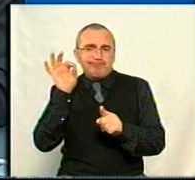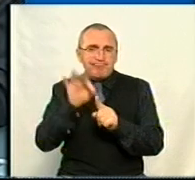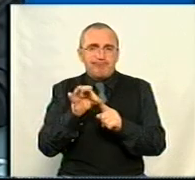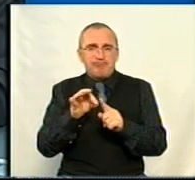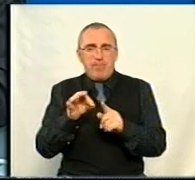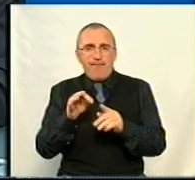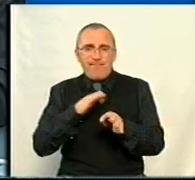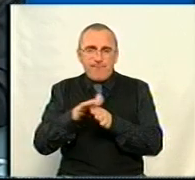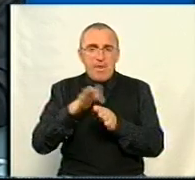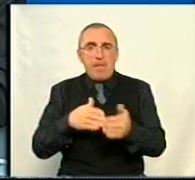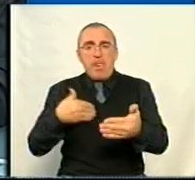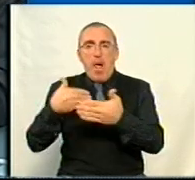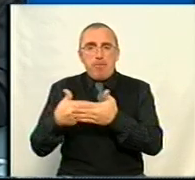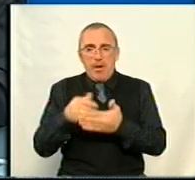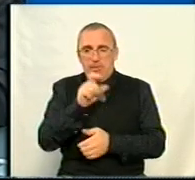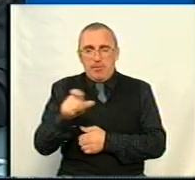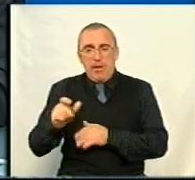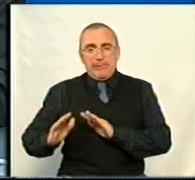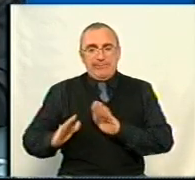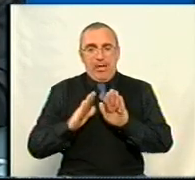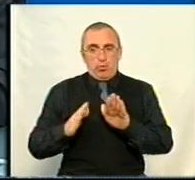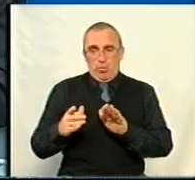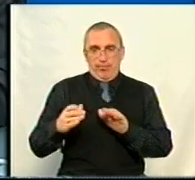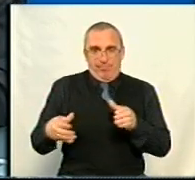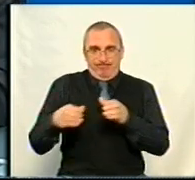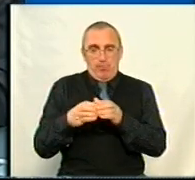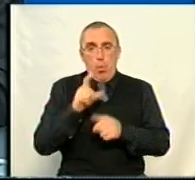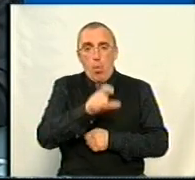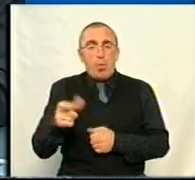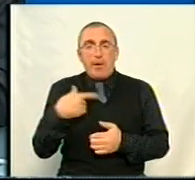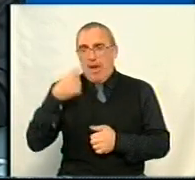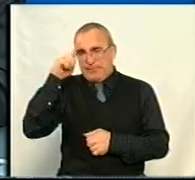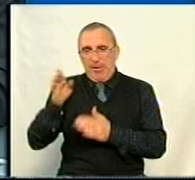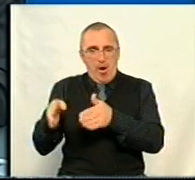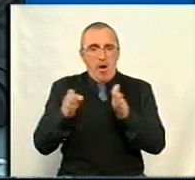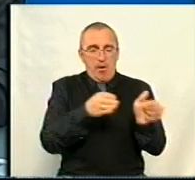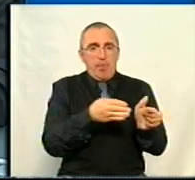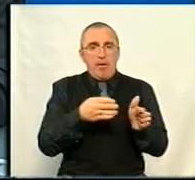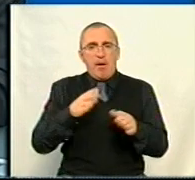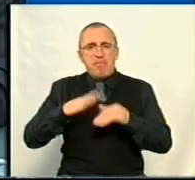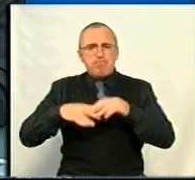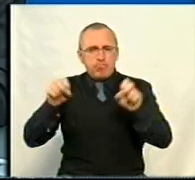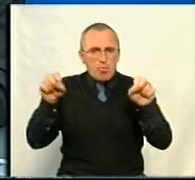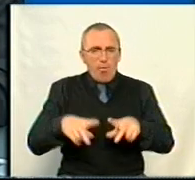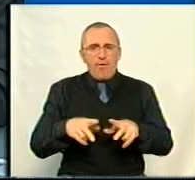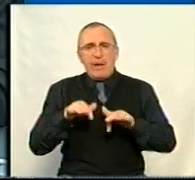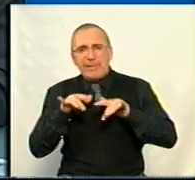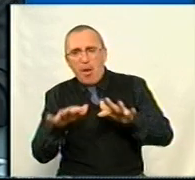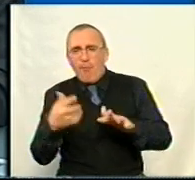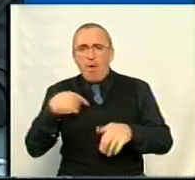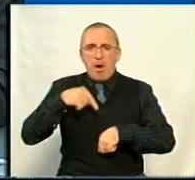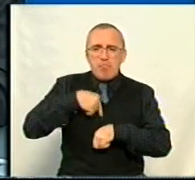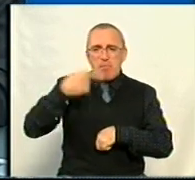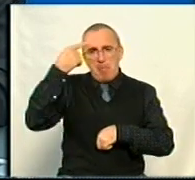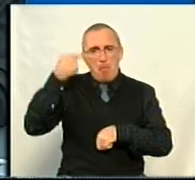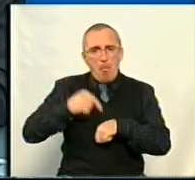найближчими, тобто заступниками, людей, яких я знаю, в яких в професіоналізмі, в ділових якосях та